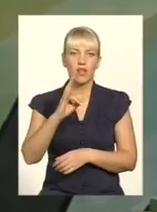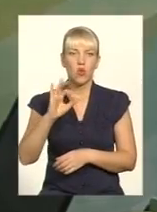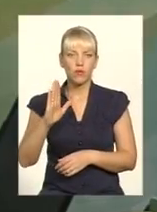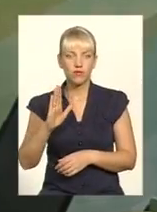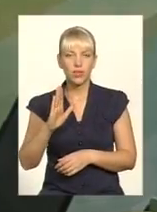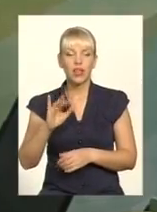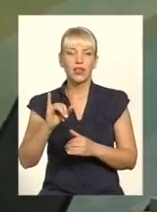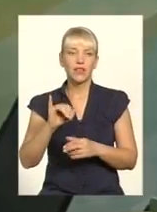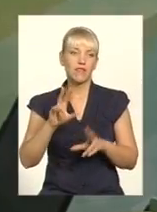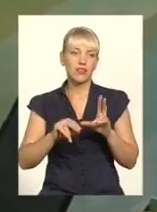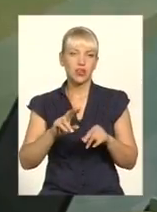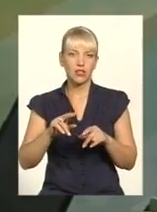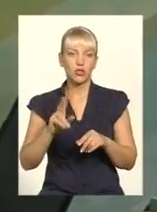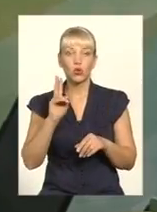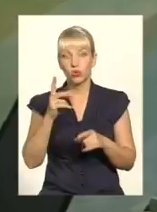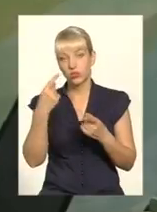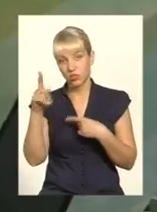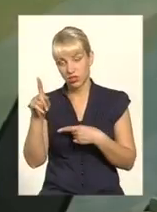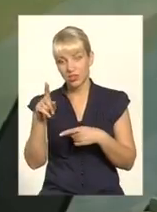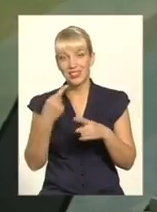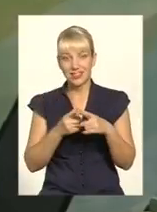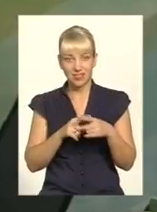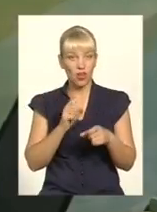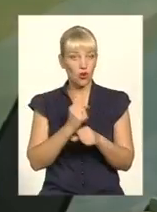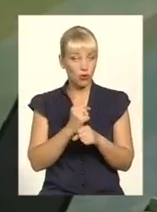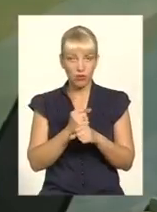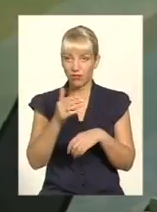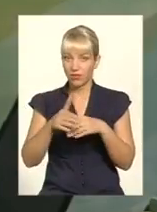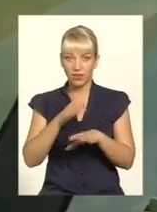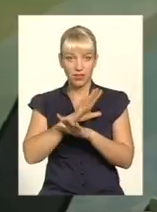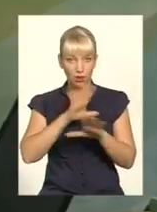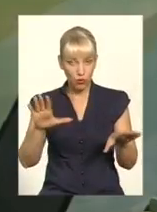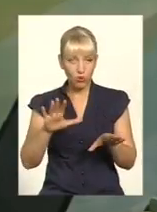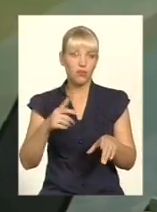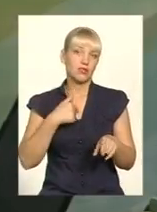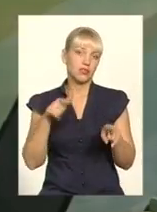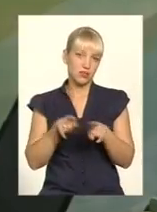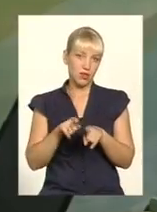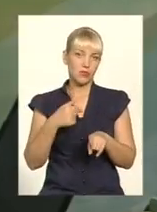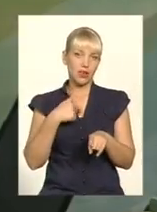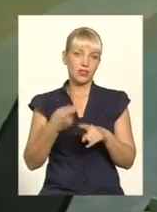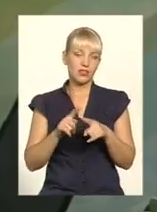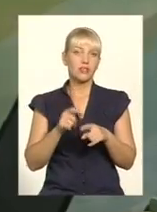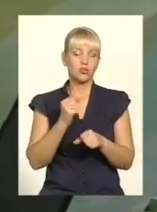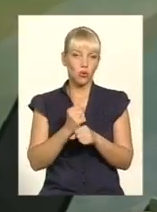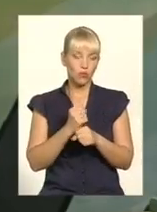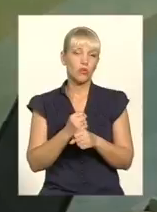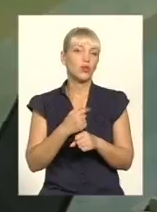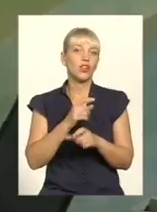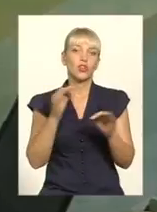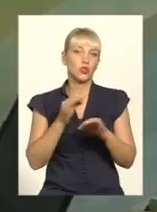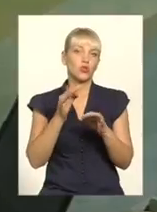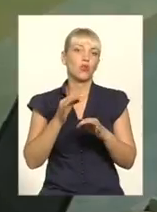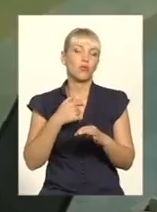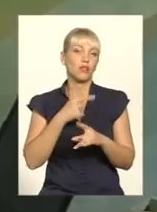робив це до мене, і я це зроблю. І нічого при цьому не буде. Тому наказання повинно бути. За кожну